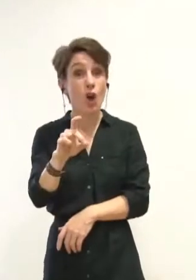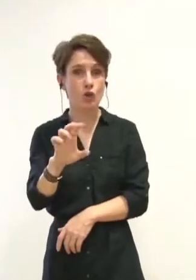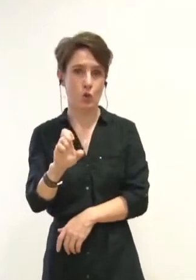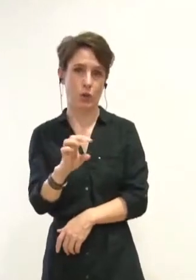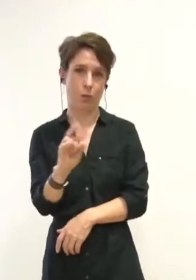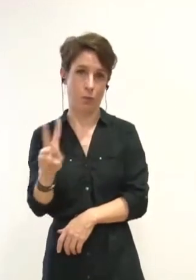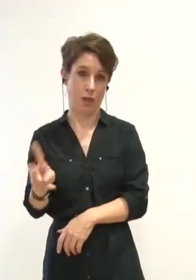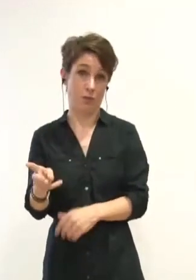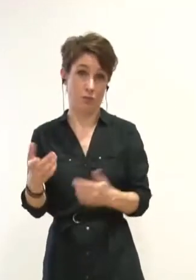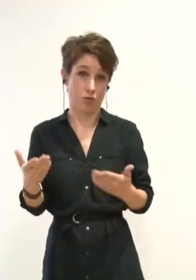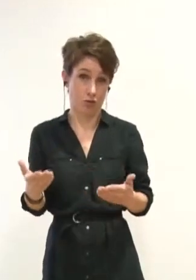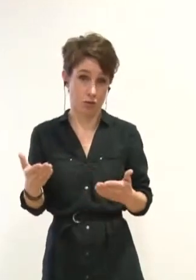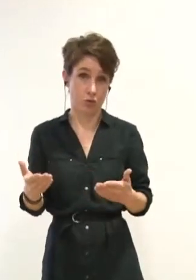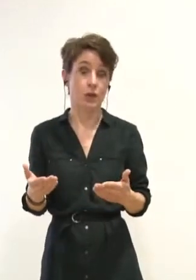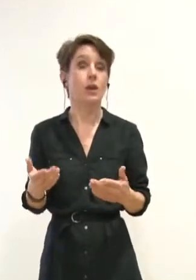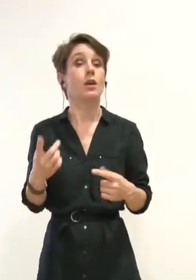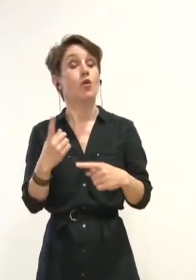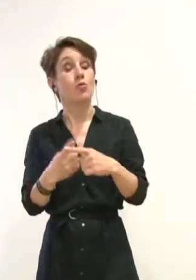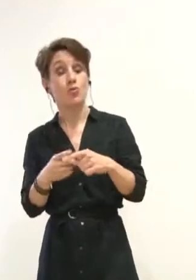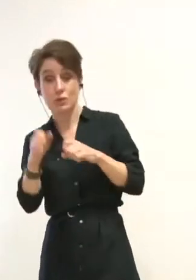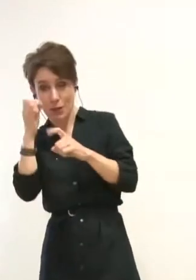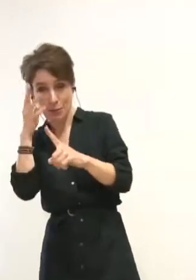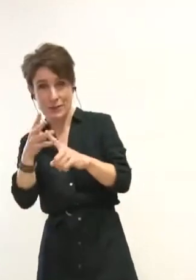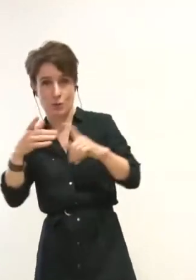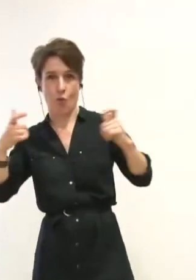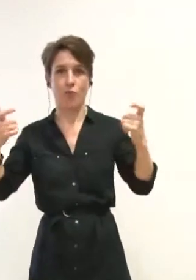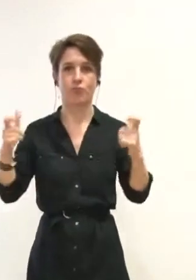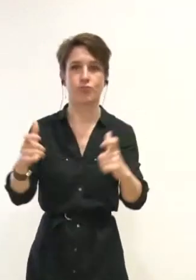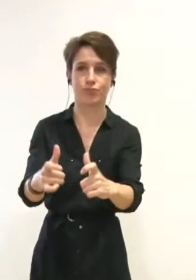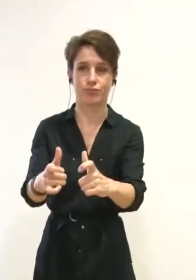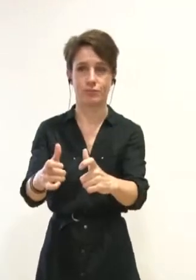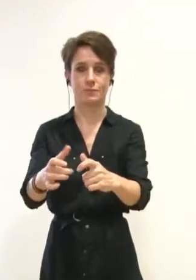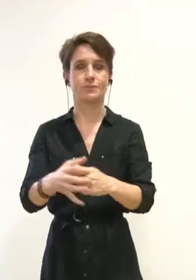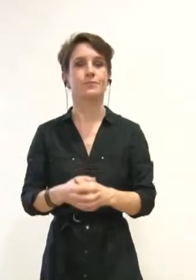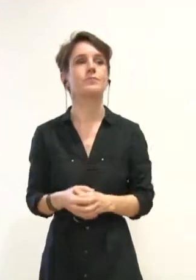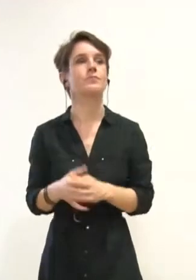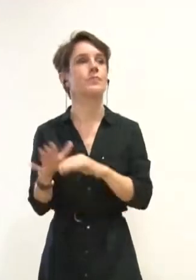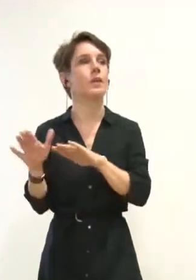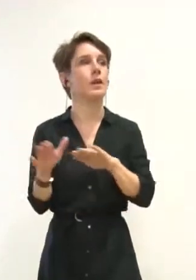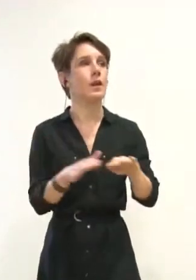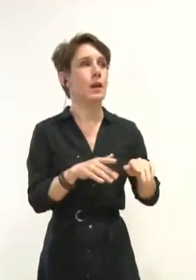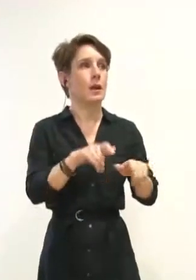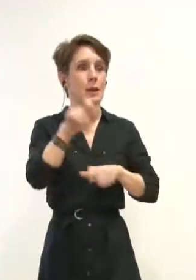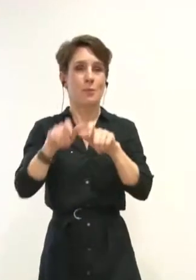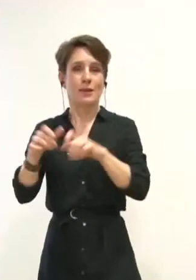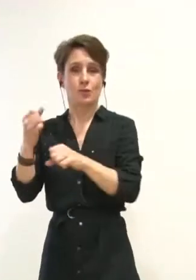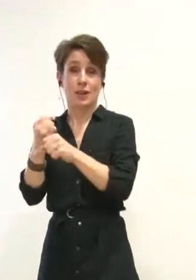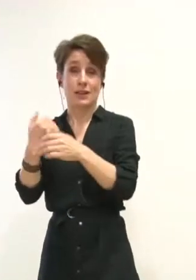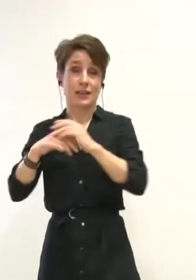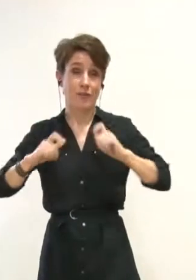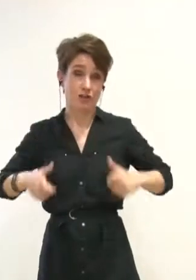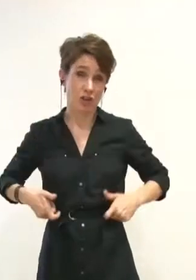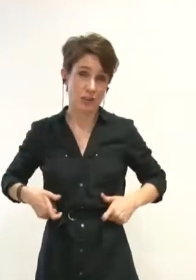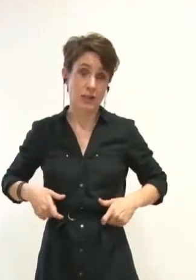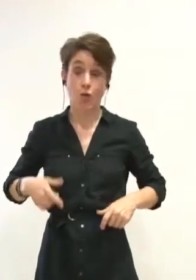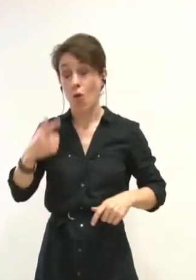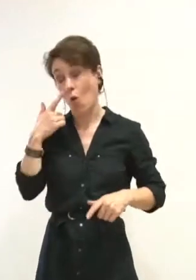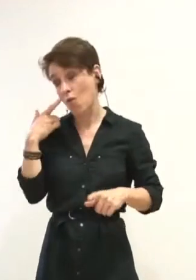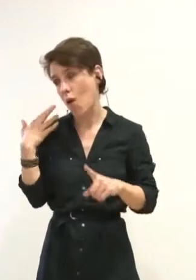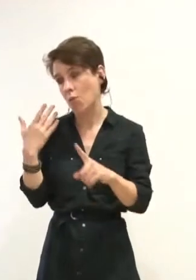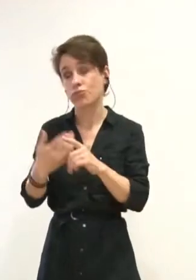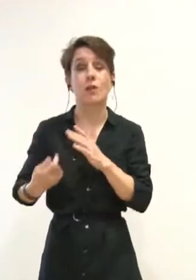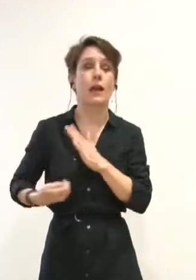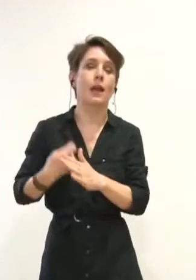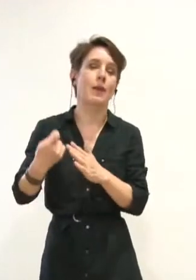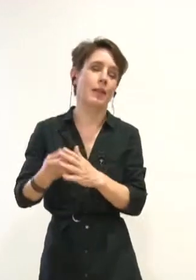le périmètre de ces missions a été fortement réduit. La situation des personnels des écoles. On ne compte plus le nombre de mouvements de grève que les